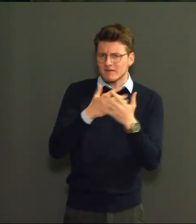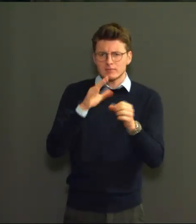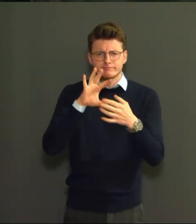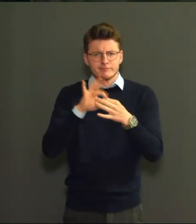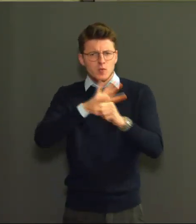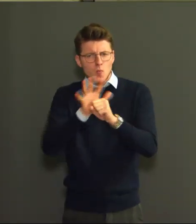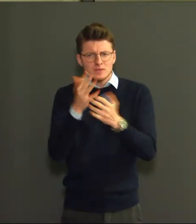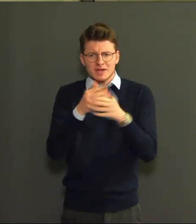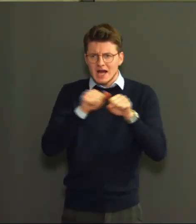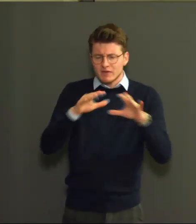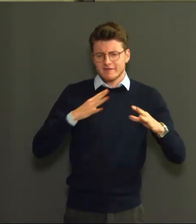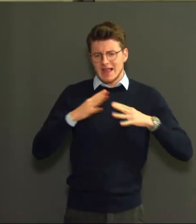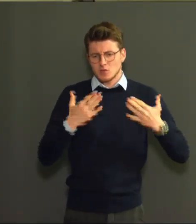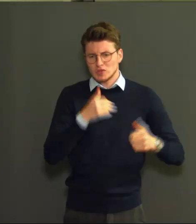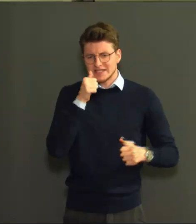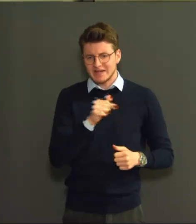ons land.